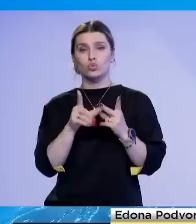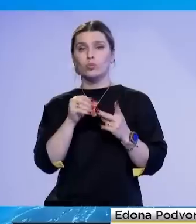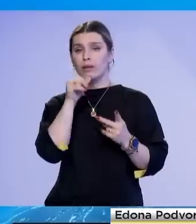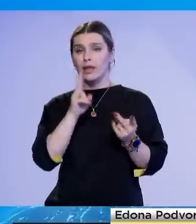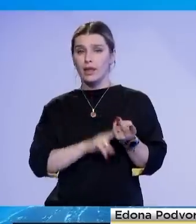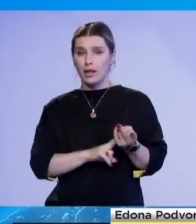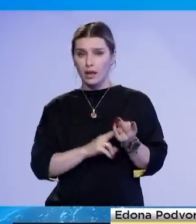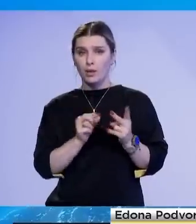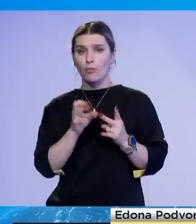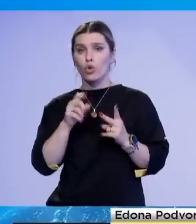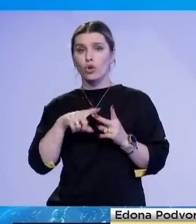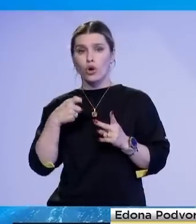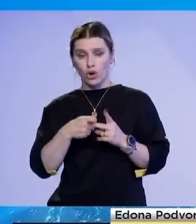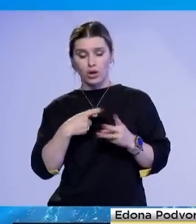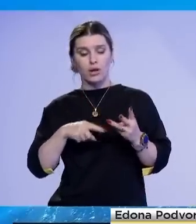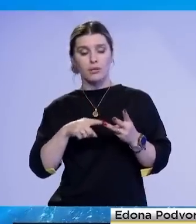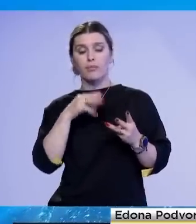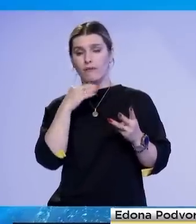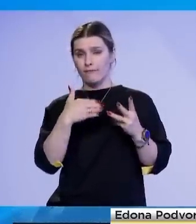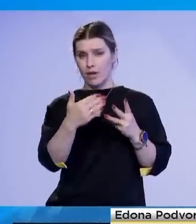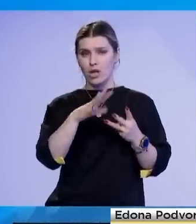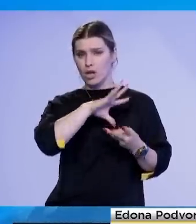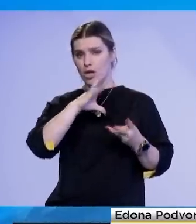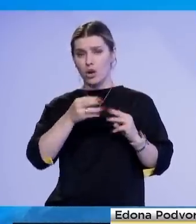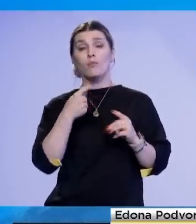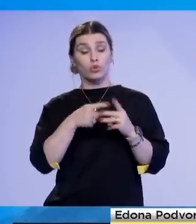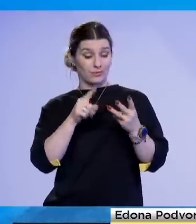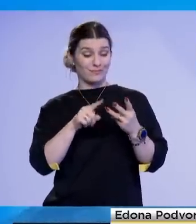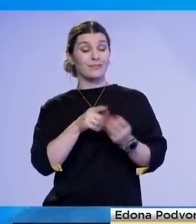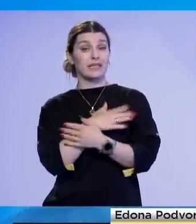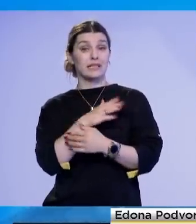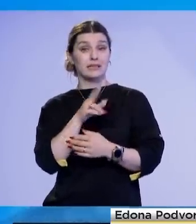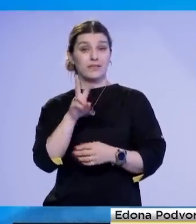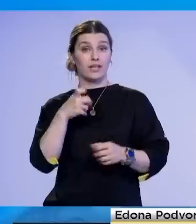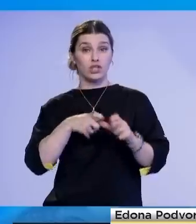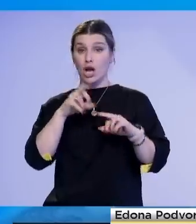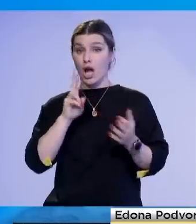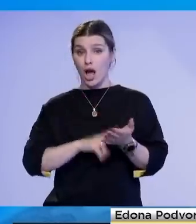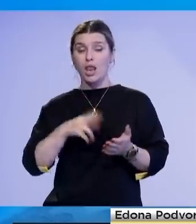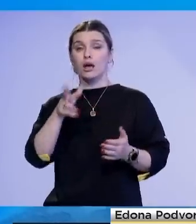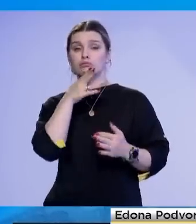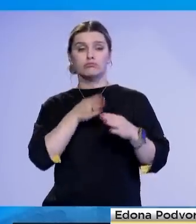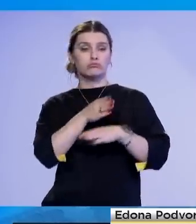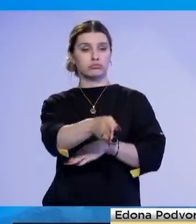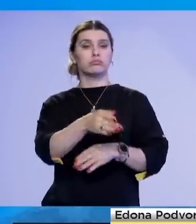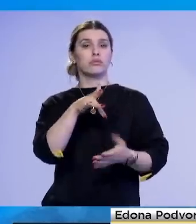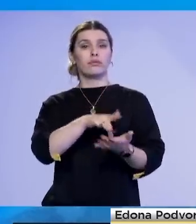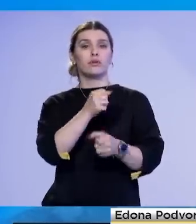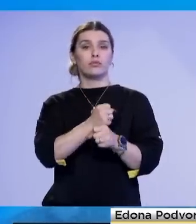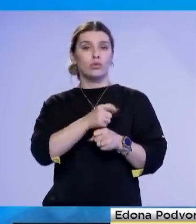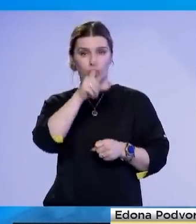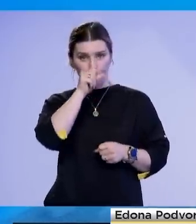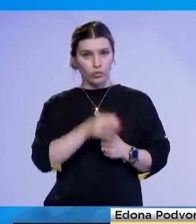në Mitrovicë të Verjot, si dhe në Zveçan, për të ufutur në objektet komunale.